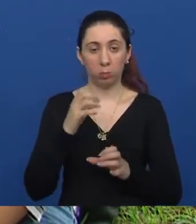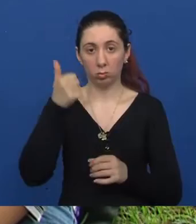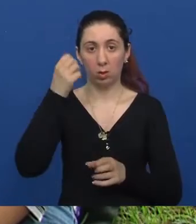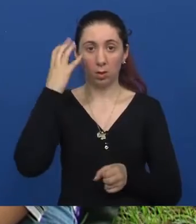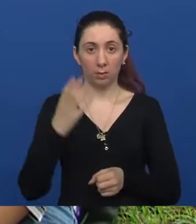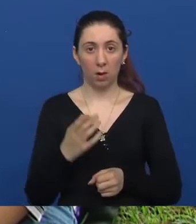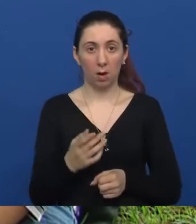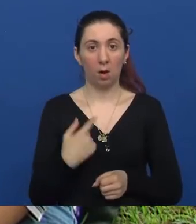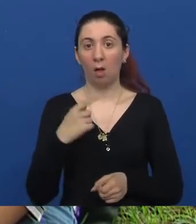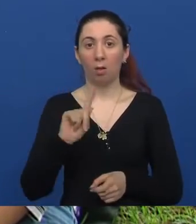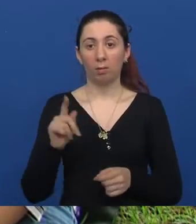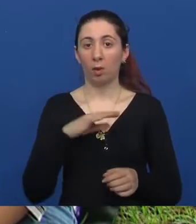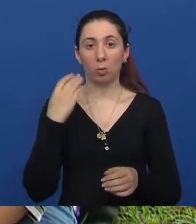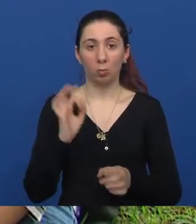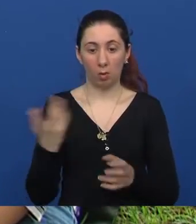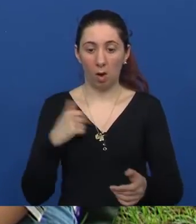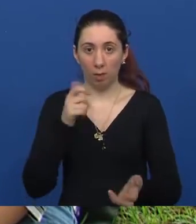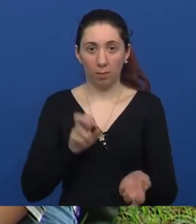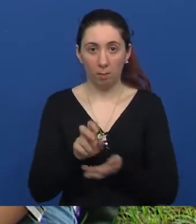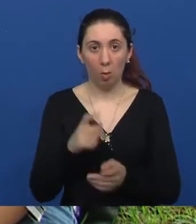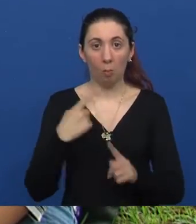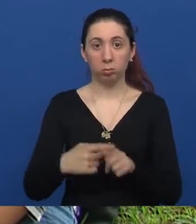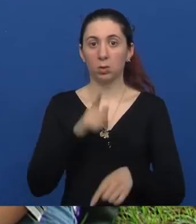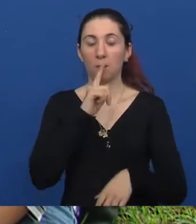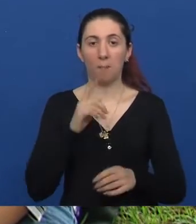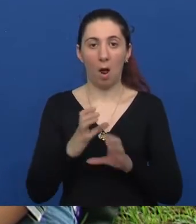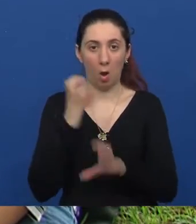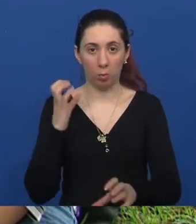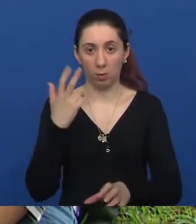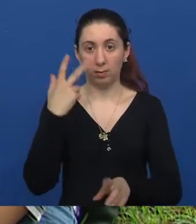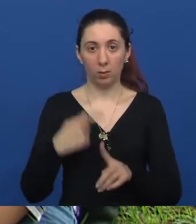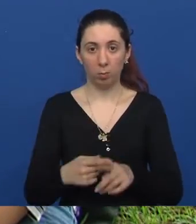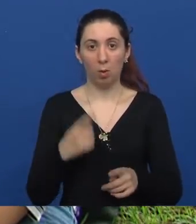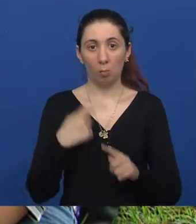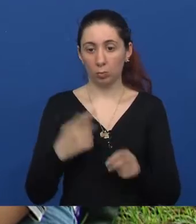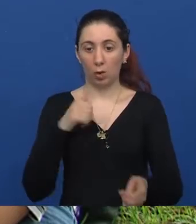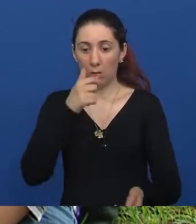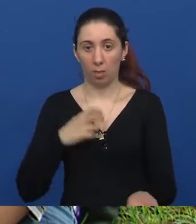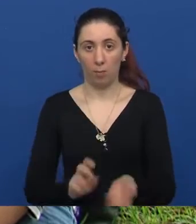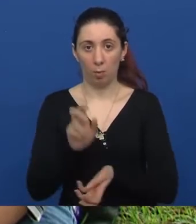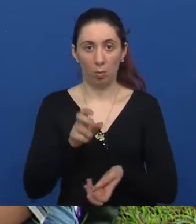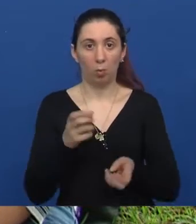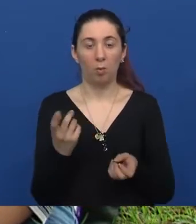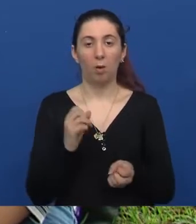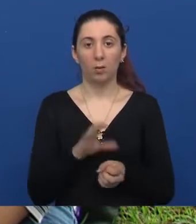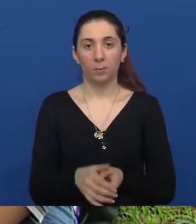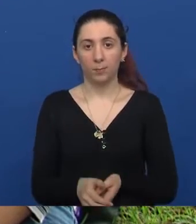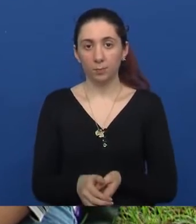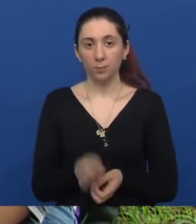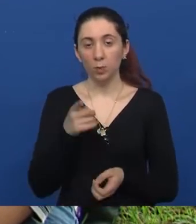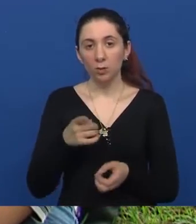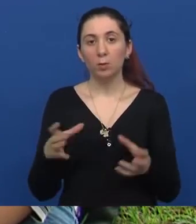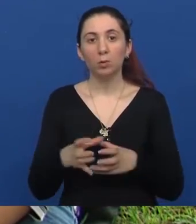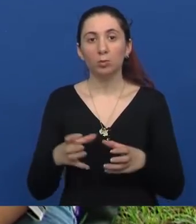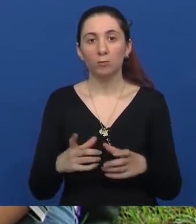i onako nisu prilagođeni, a još ih je imalo. Tako da je to nemoguća misija bez nekoga doći doći grada. I mišljam do društvenih života uopće.